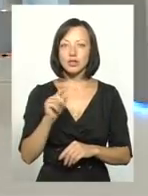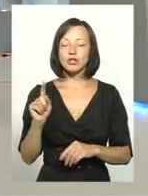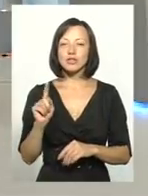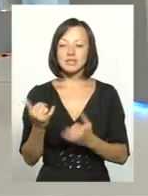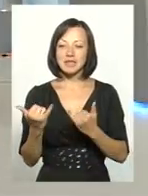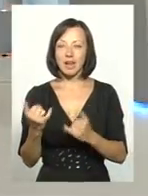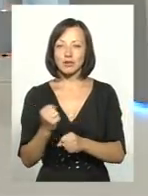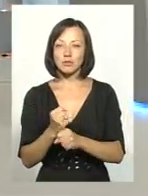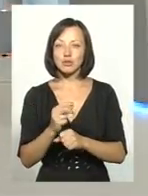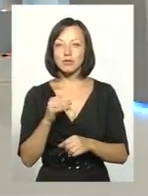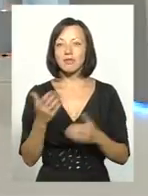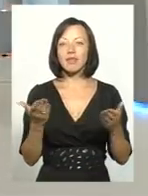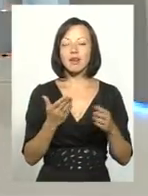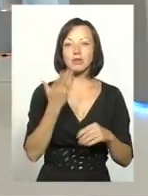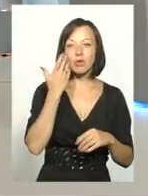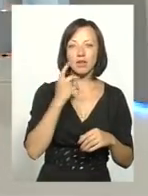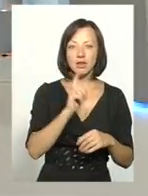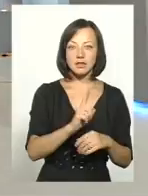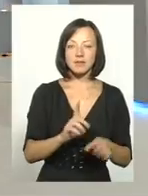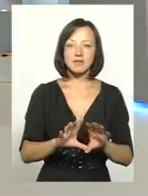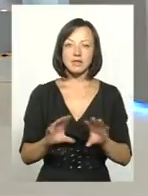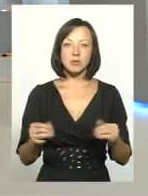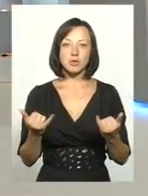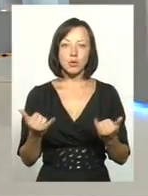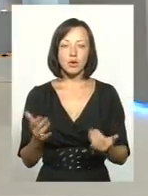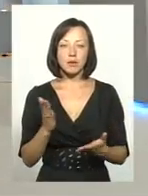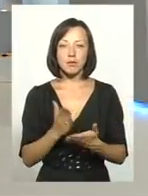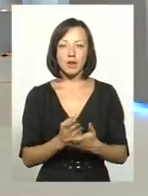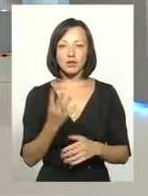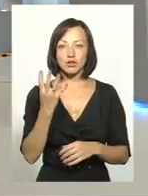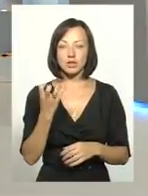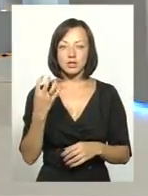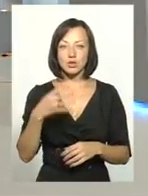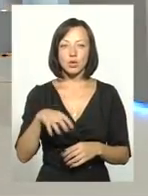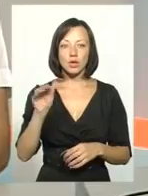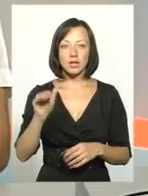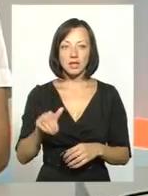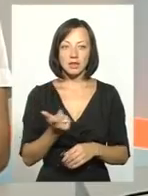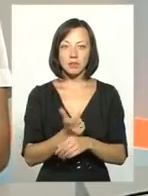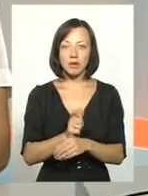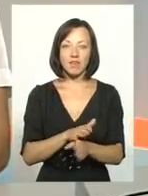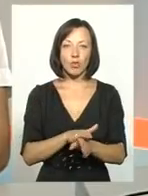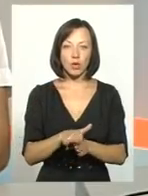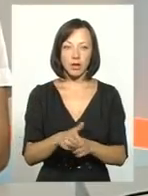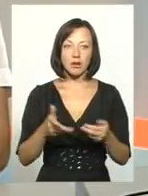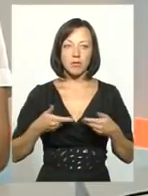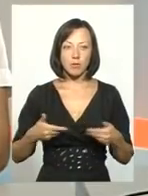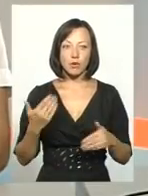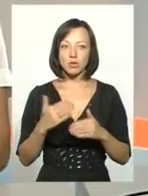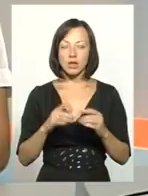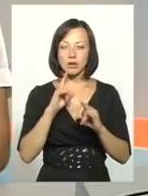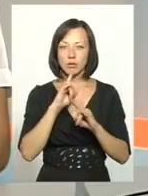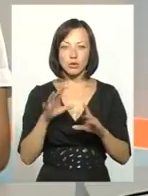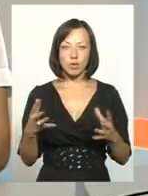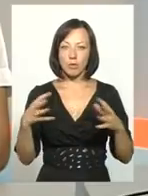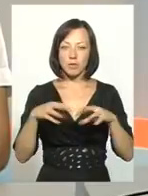можливо буде. процеси, що все, ми сьогодні маємо 440 тисяч перевиконання, і ми вже не будемо